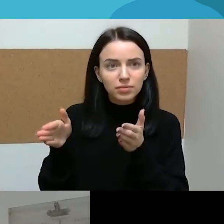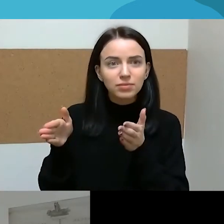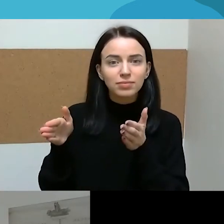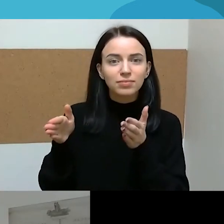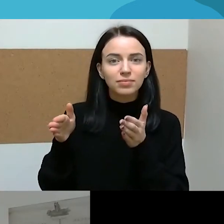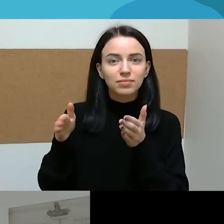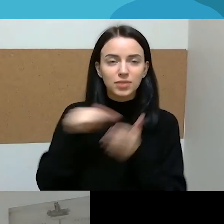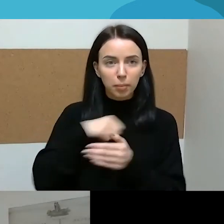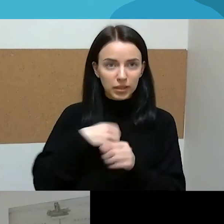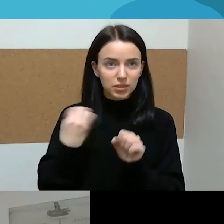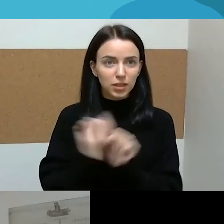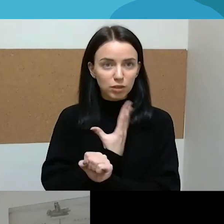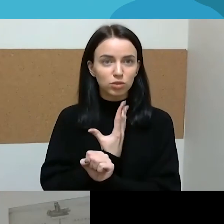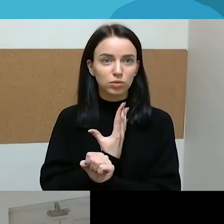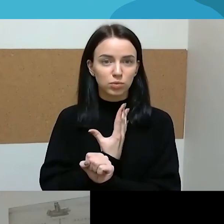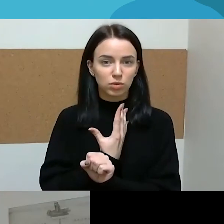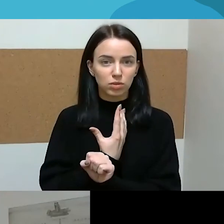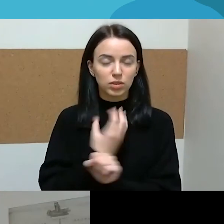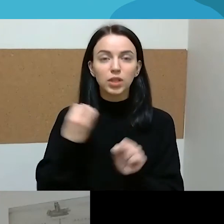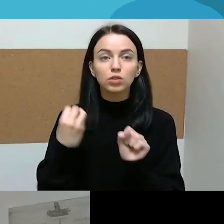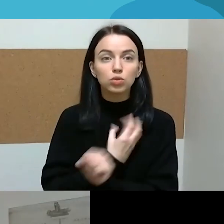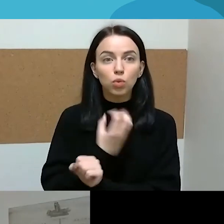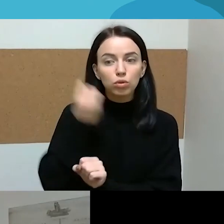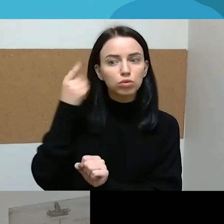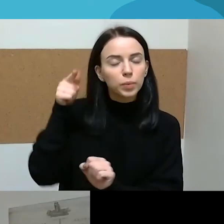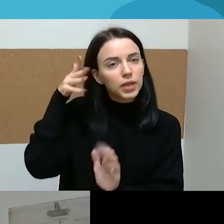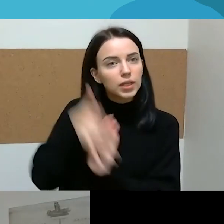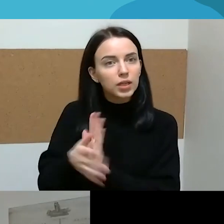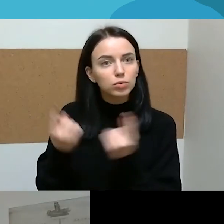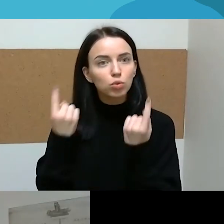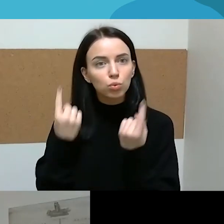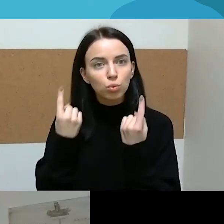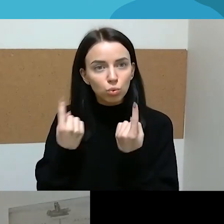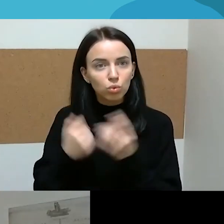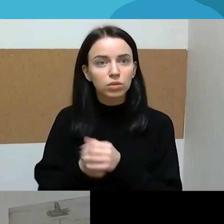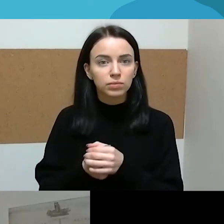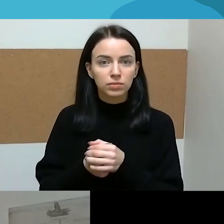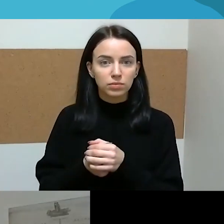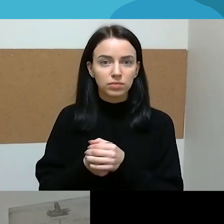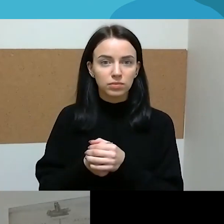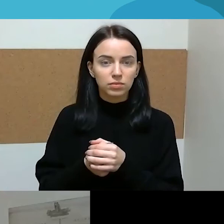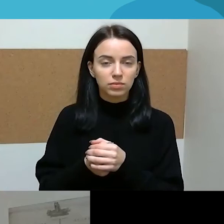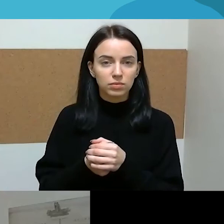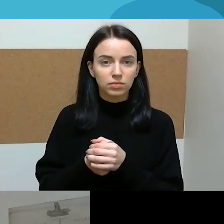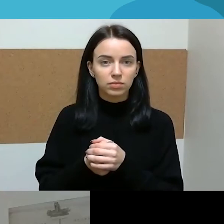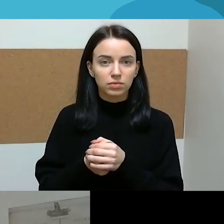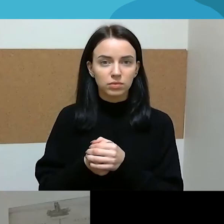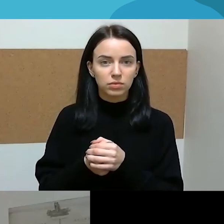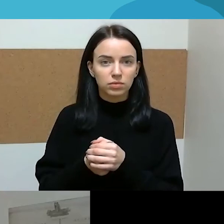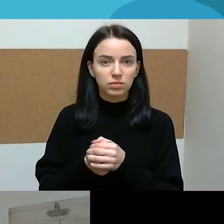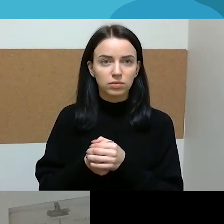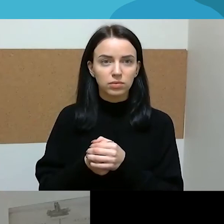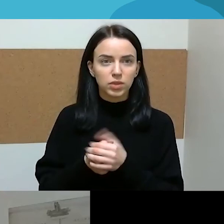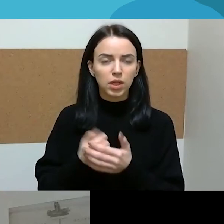sureikšminti, išmoksti tiesiog laikyti savo prioritetu ir